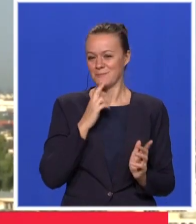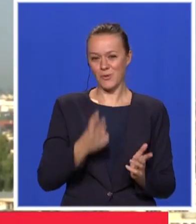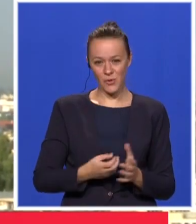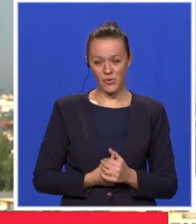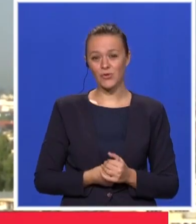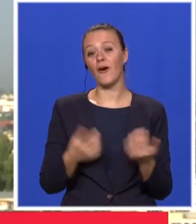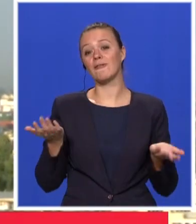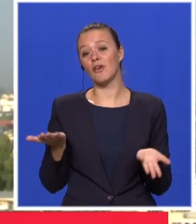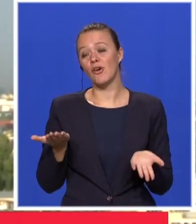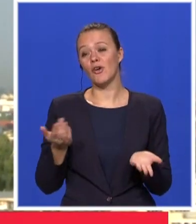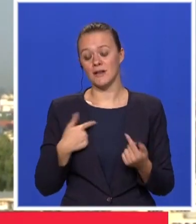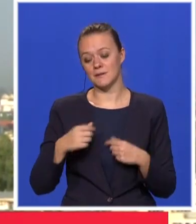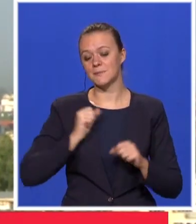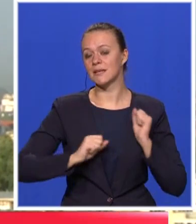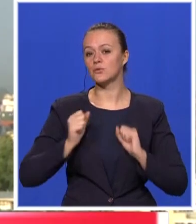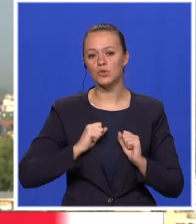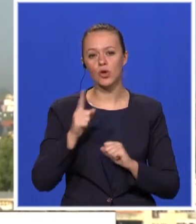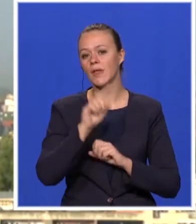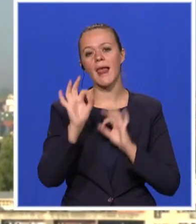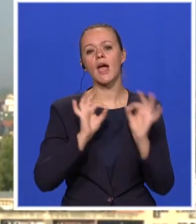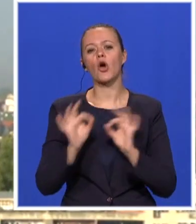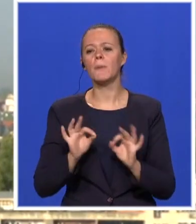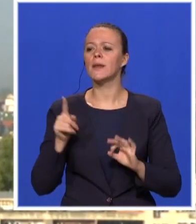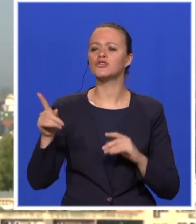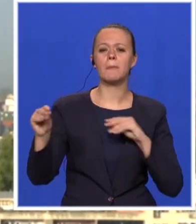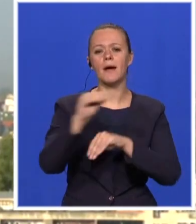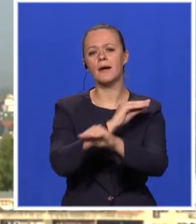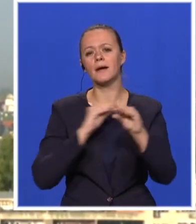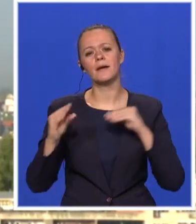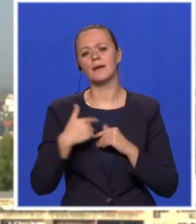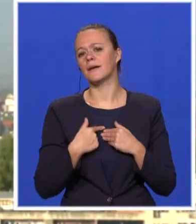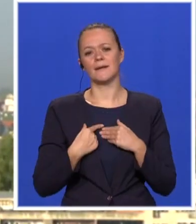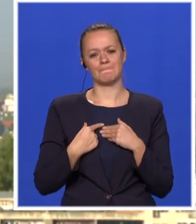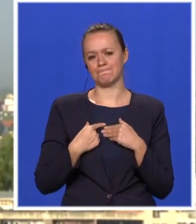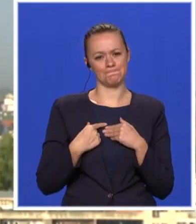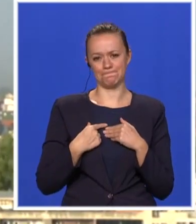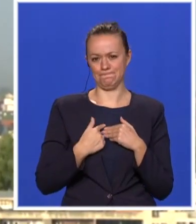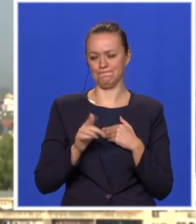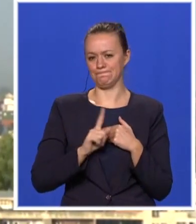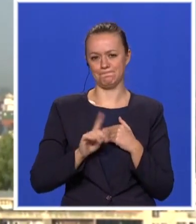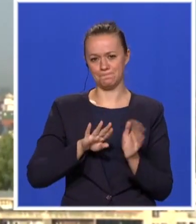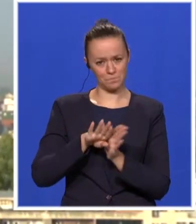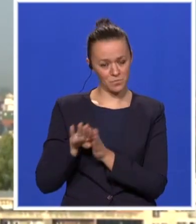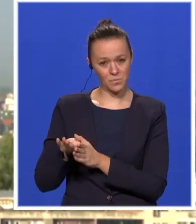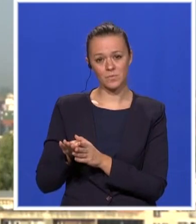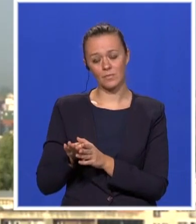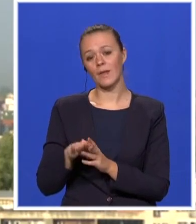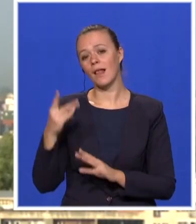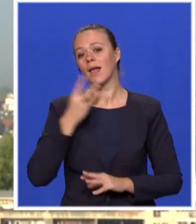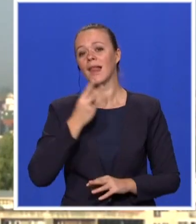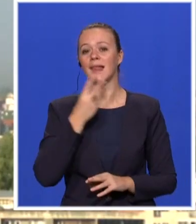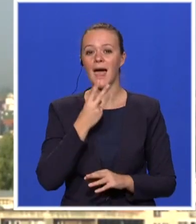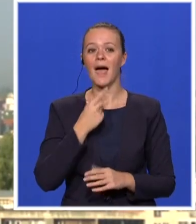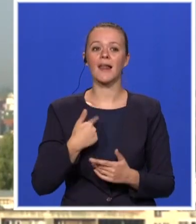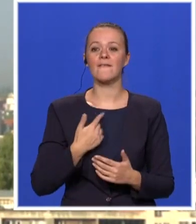Da vam nešto kažem. Ja sam se trudio da ne komentarišem sve te špekulacije. Za mene su to bile špekulacije, ali isto vremeno, naravno da vam